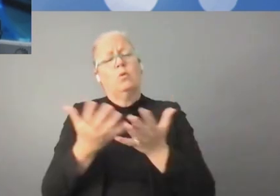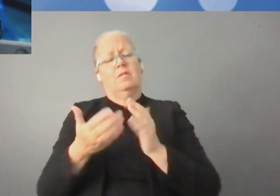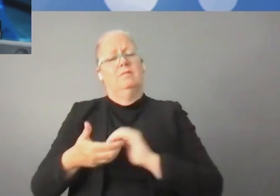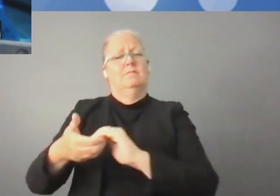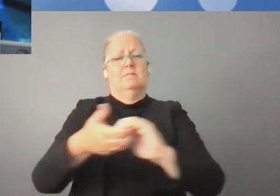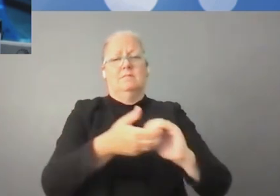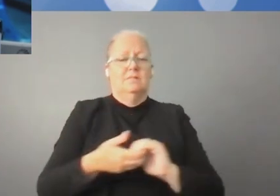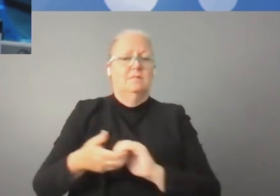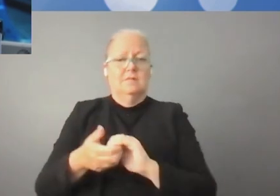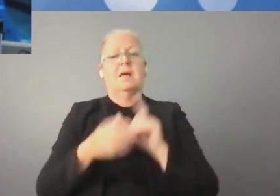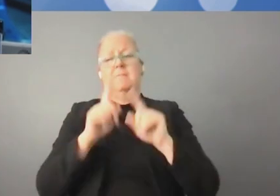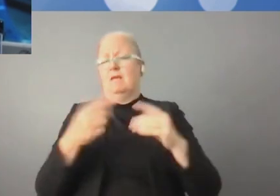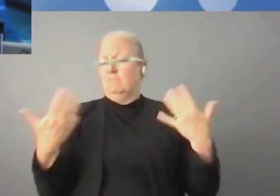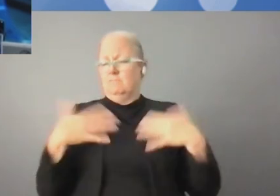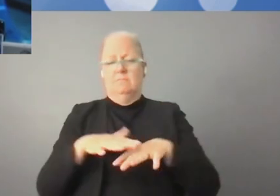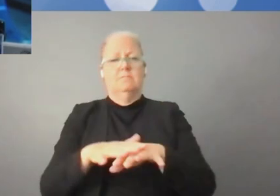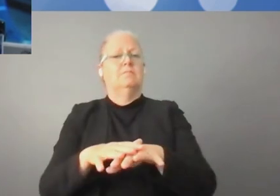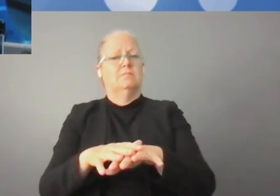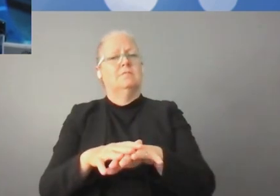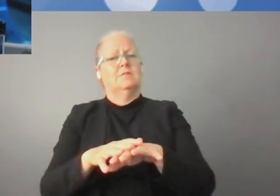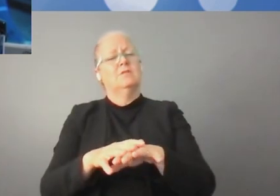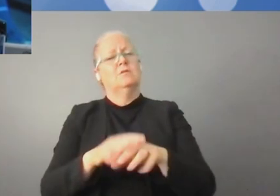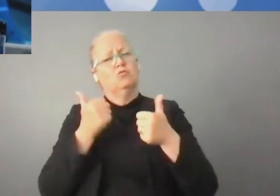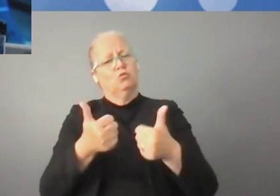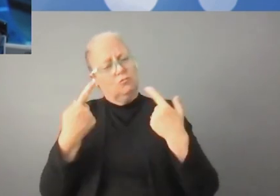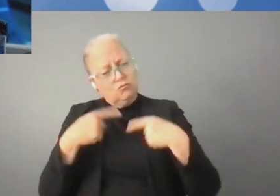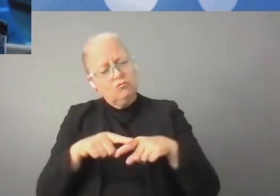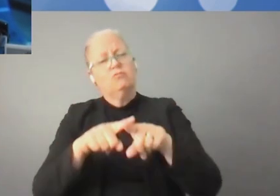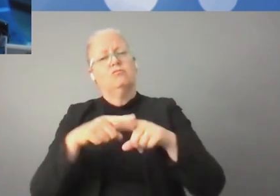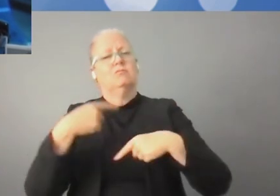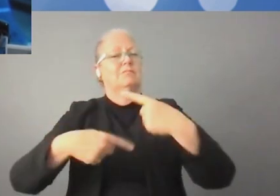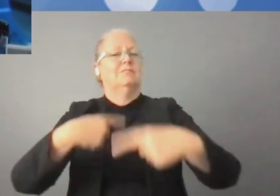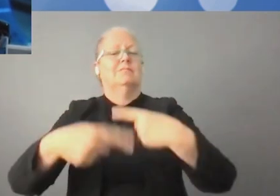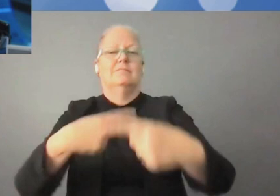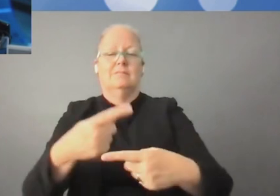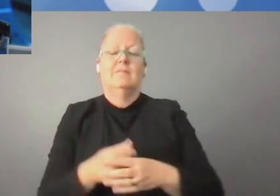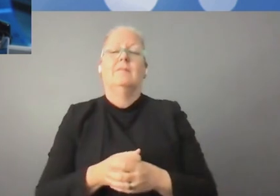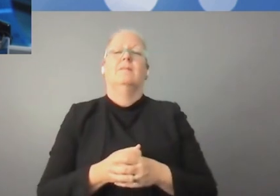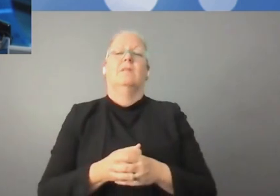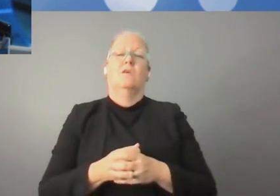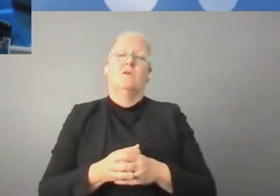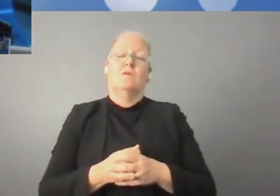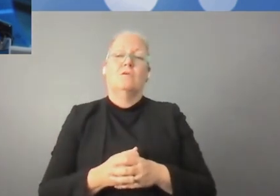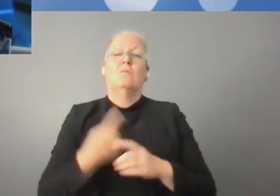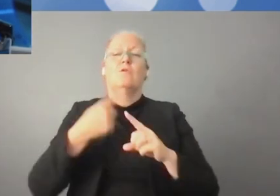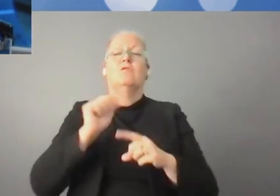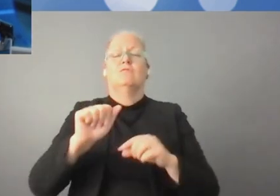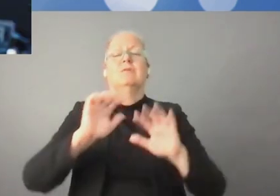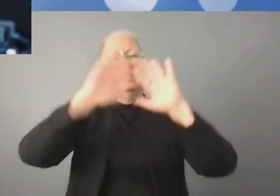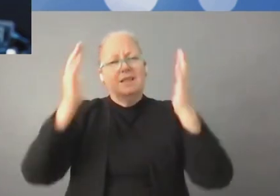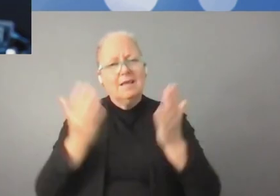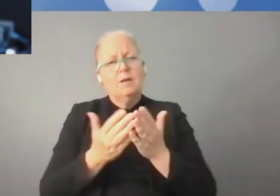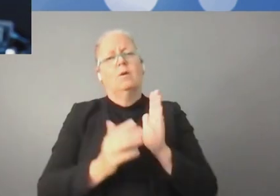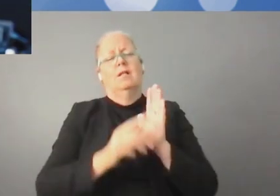Et ce qui nous permet de les financer pour qu'elles continuent leur développement. Et nous considérons, pour ce qui est de la technologie numérique, la